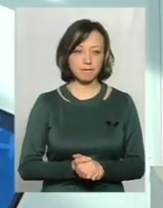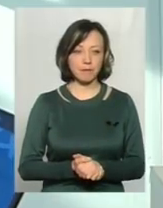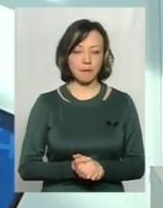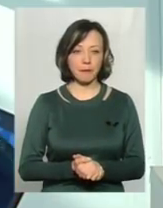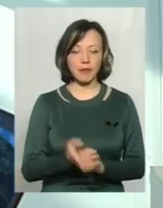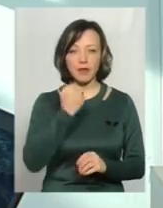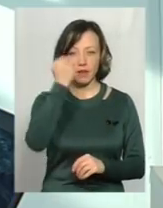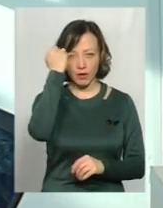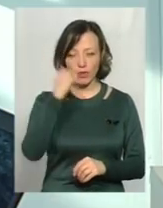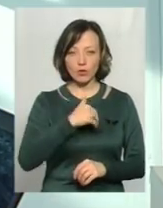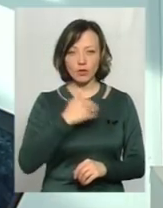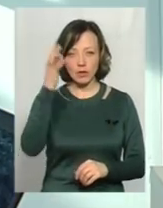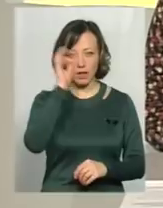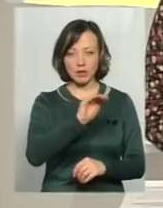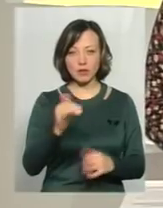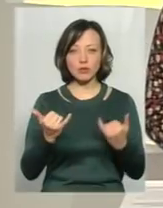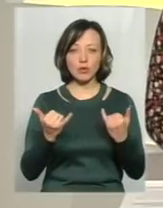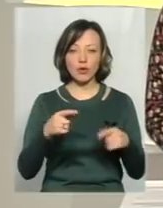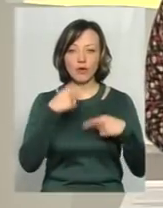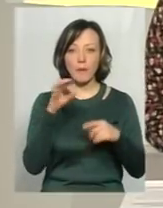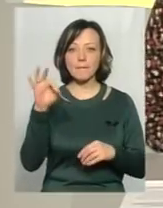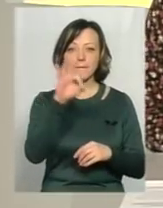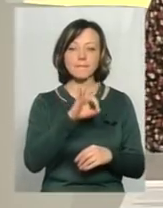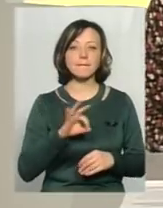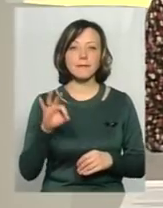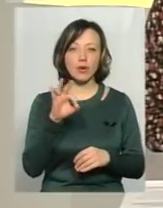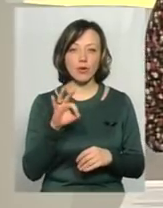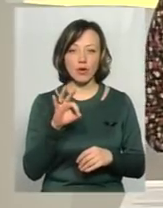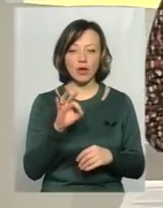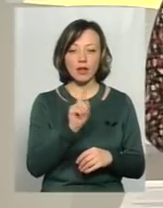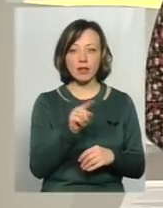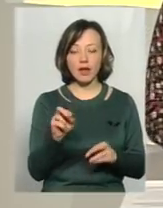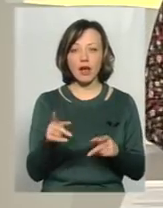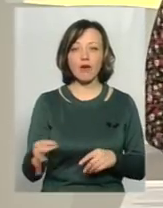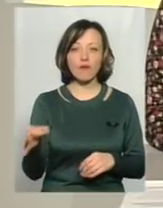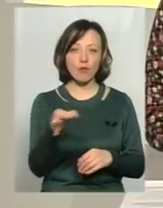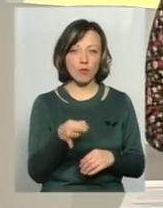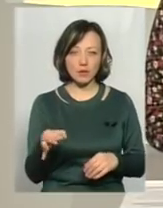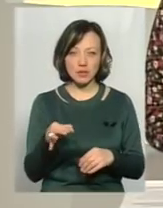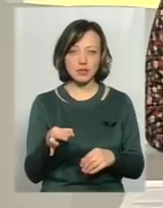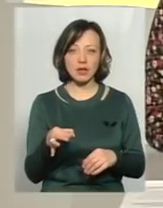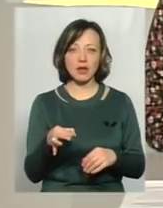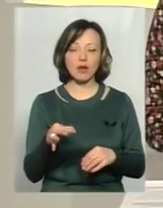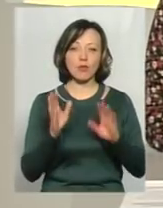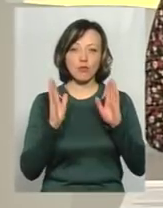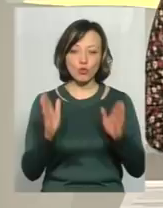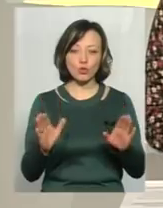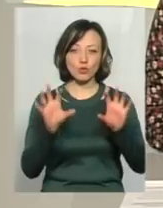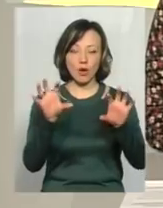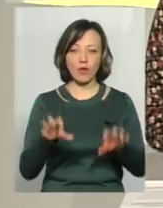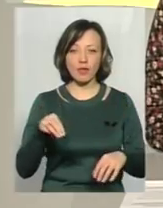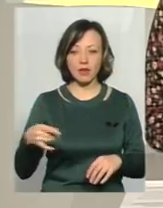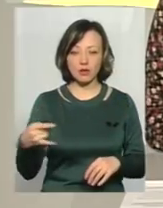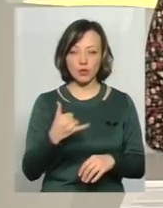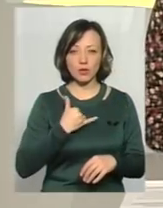Дякую, пане Віталі. Я хочу нагадати всім, що сьогодні ми говорили про те, як в області легалізуватимуть таксистів. В наших